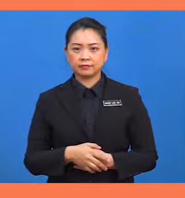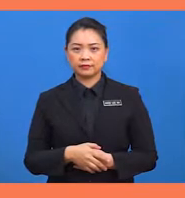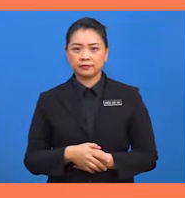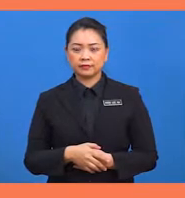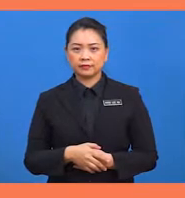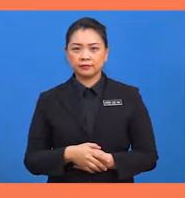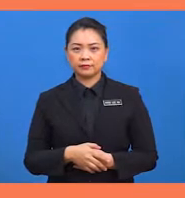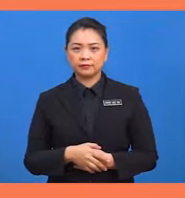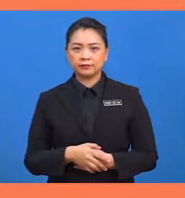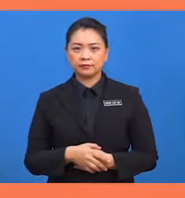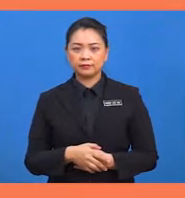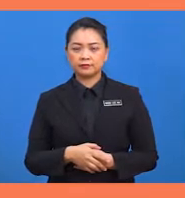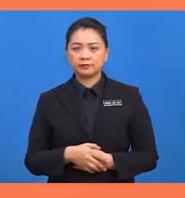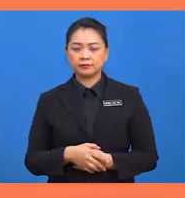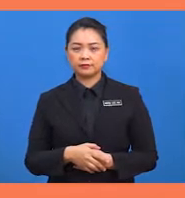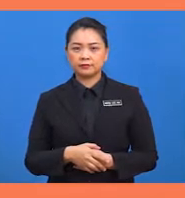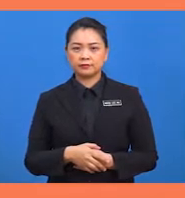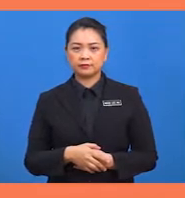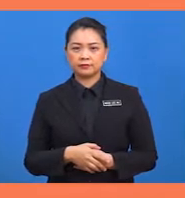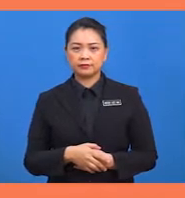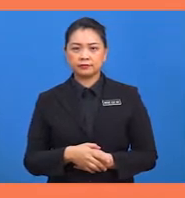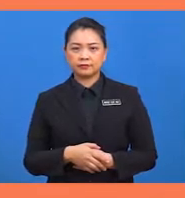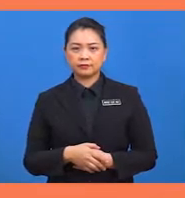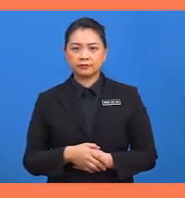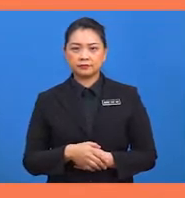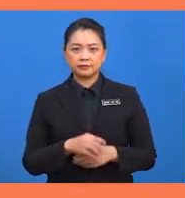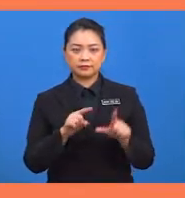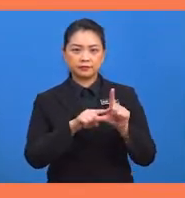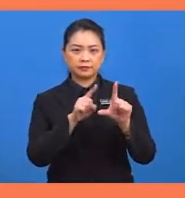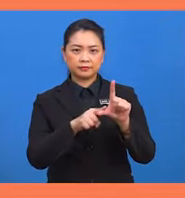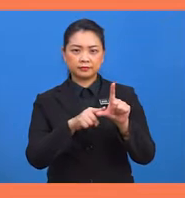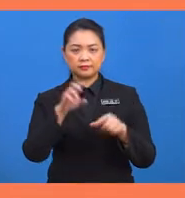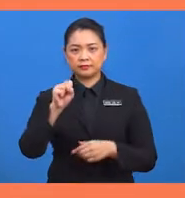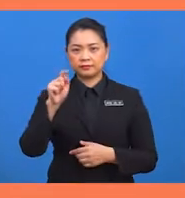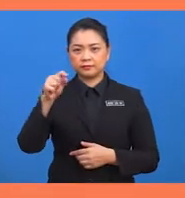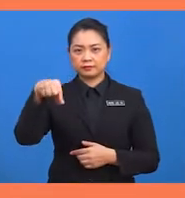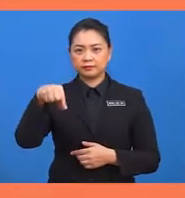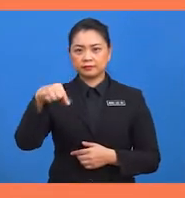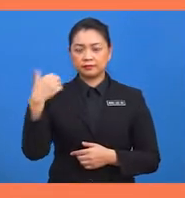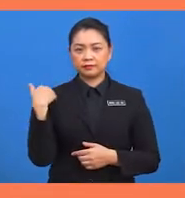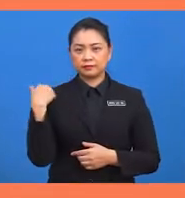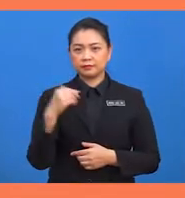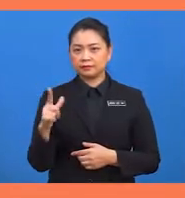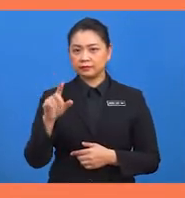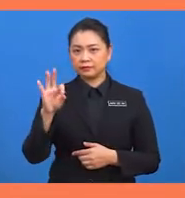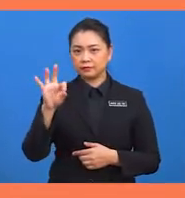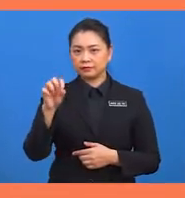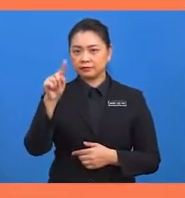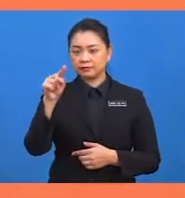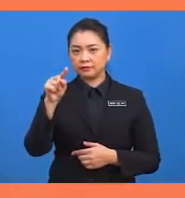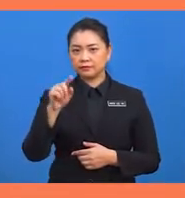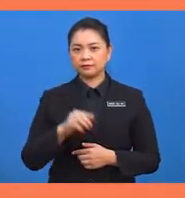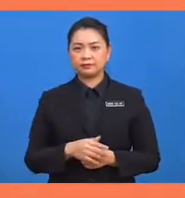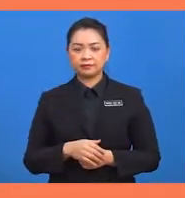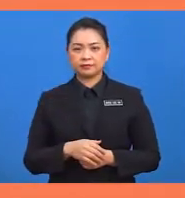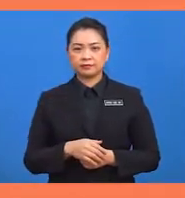darjah 52 minit. Sudut STQ ialah 90 darjah kerana